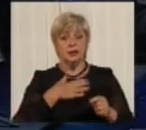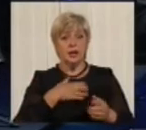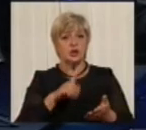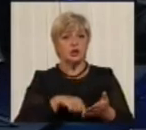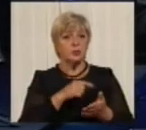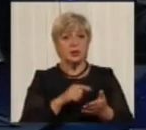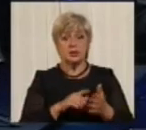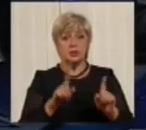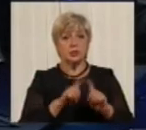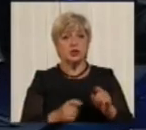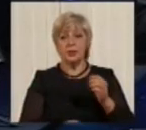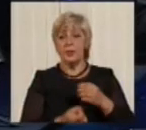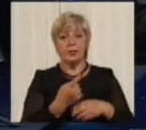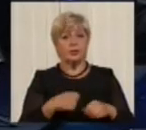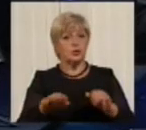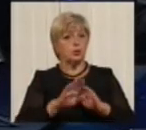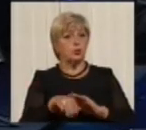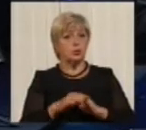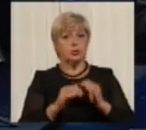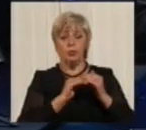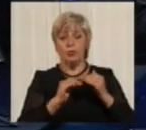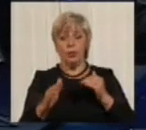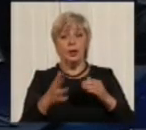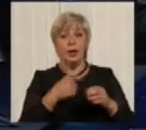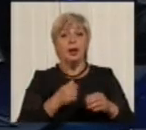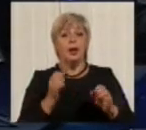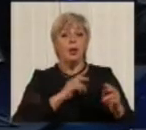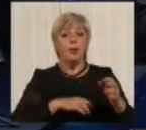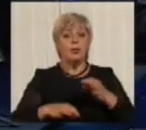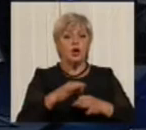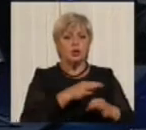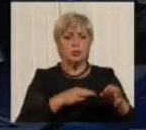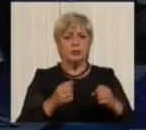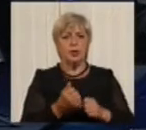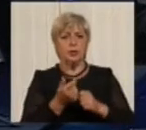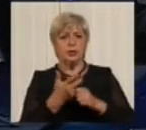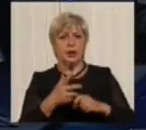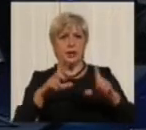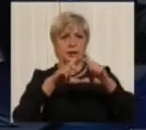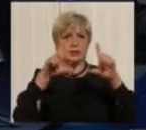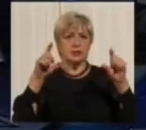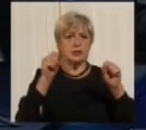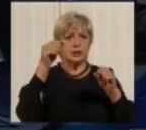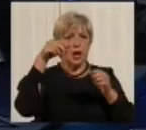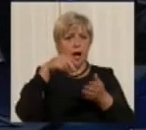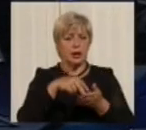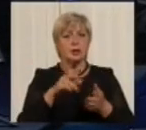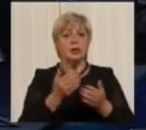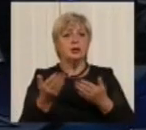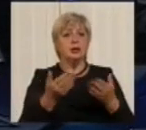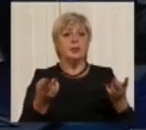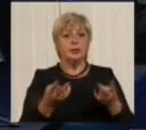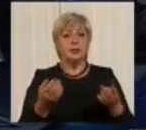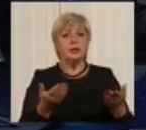у пустому полі. Вони його проєктували, вони проєктували кількість дорожніх знаків, де вони потрібні. І там, де